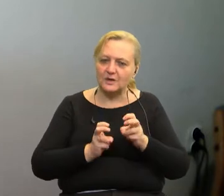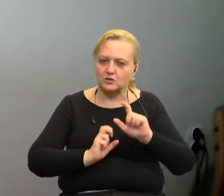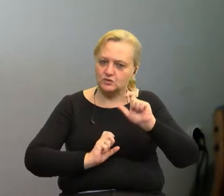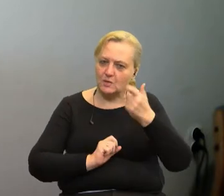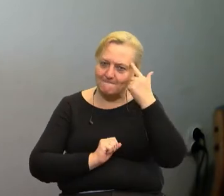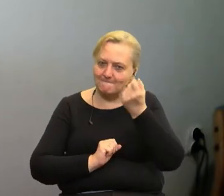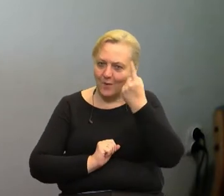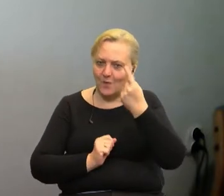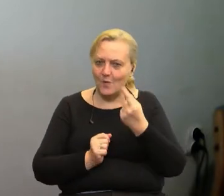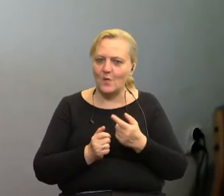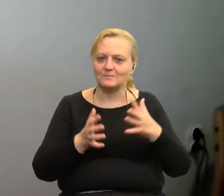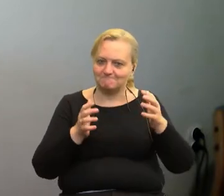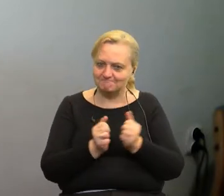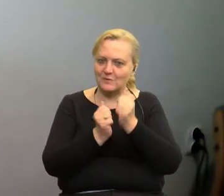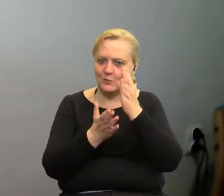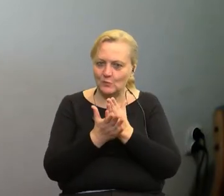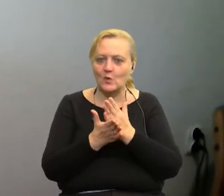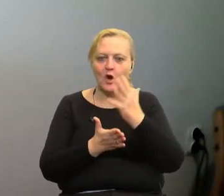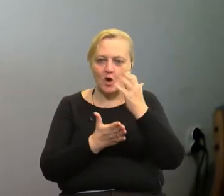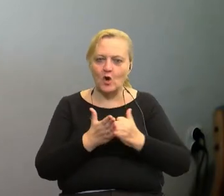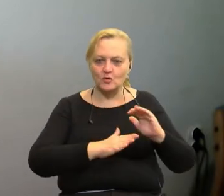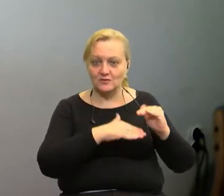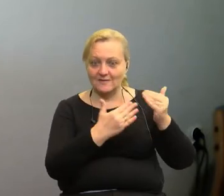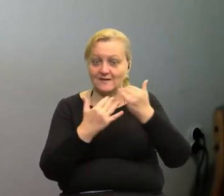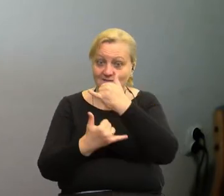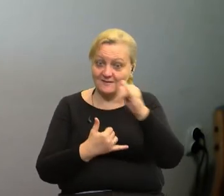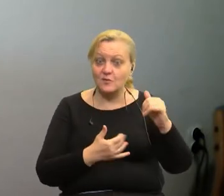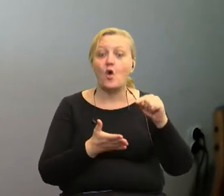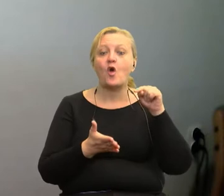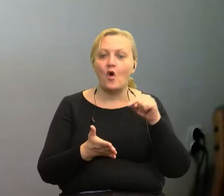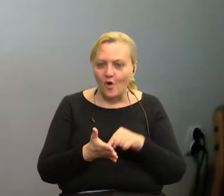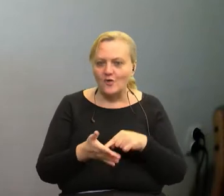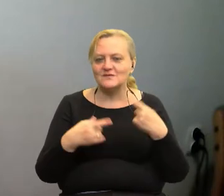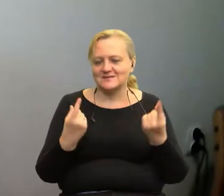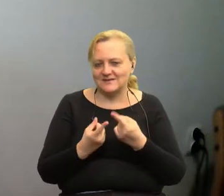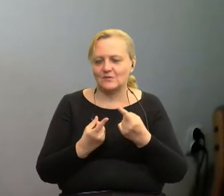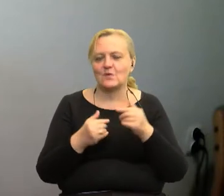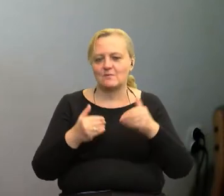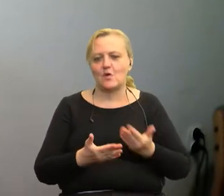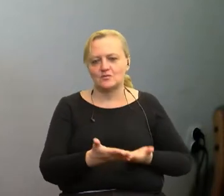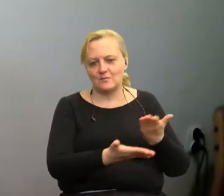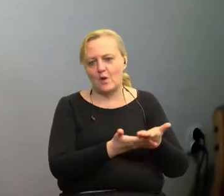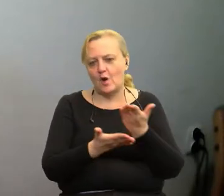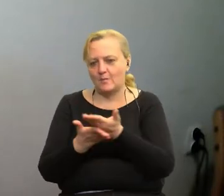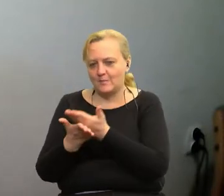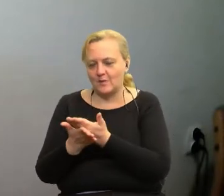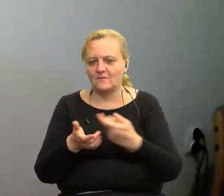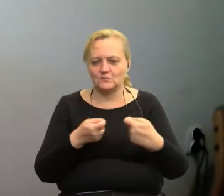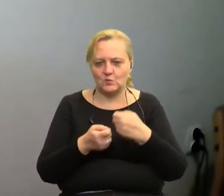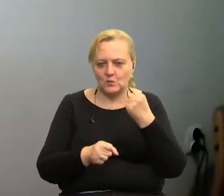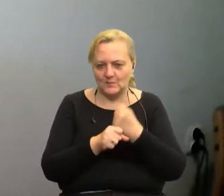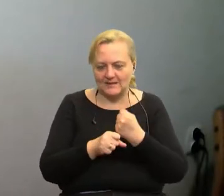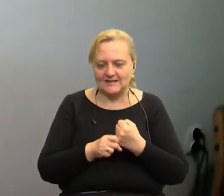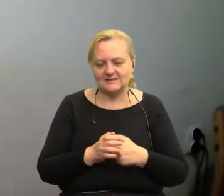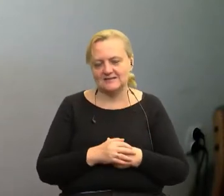coś ciekawego, coś co przyniesie korzyść wszystkim innym i dopiero wtedy możemy z tym wyjść i zaproponować współpracę.